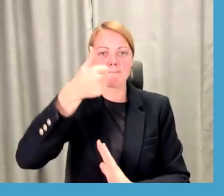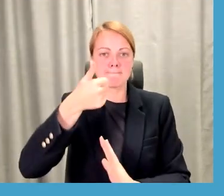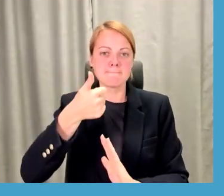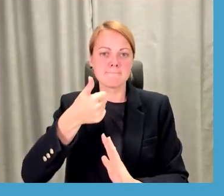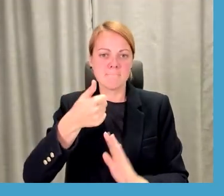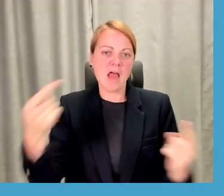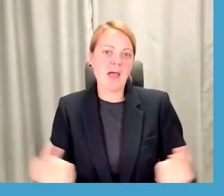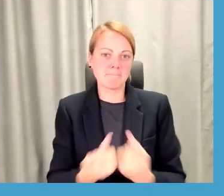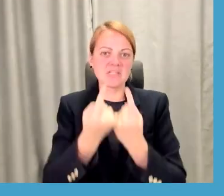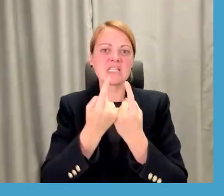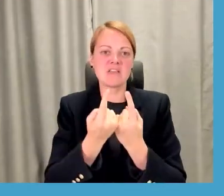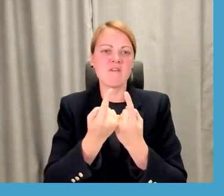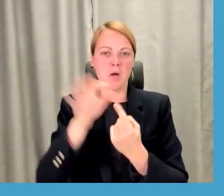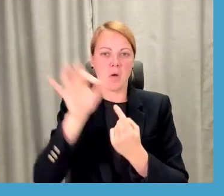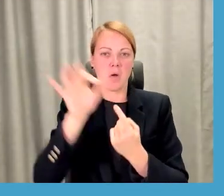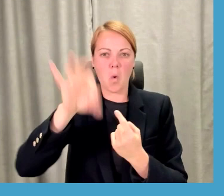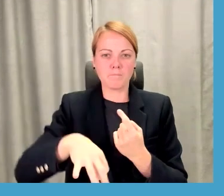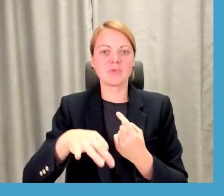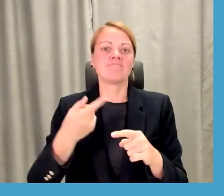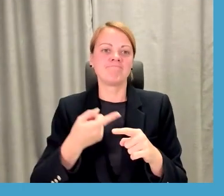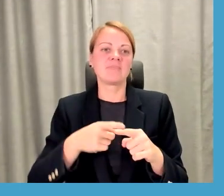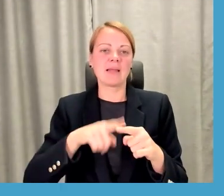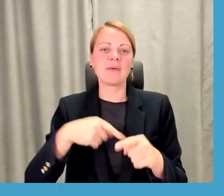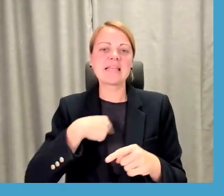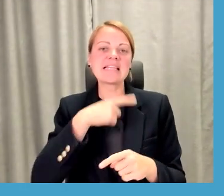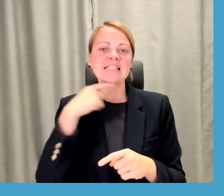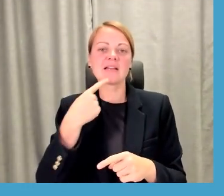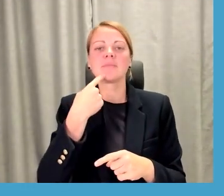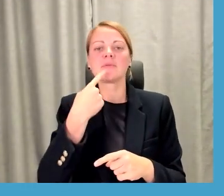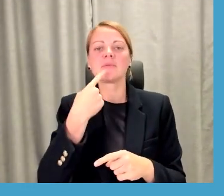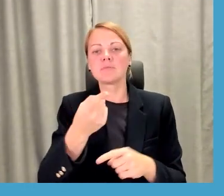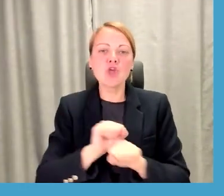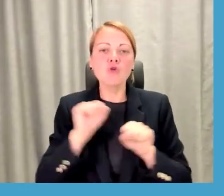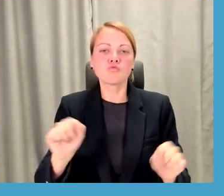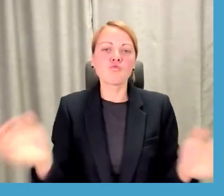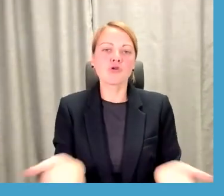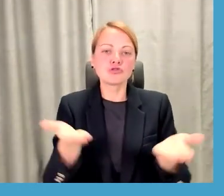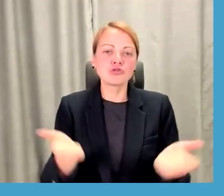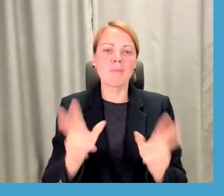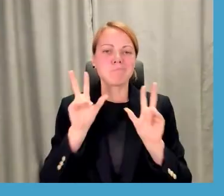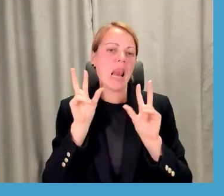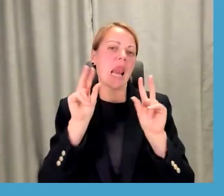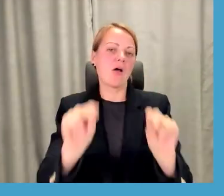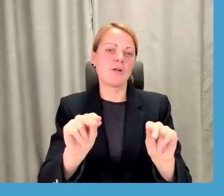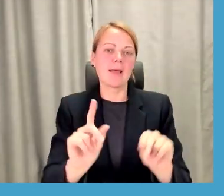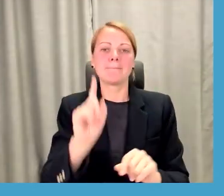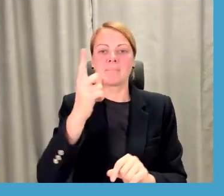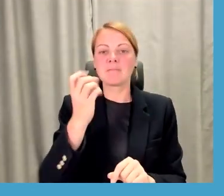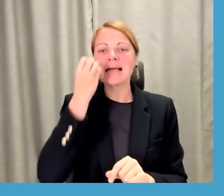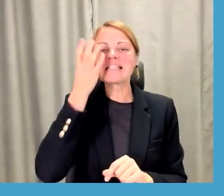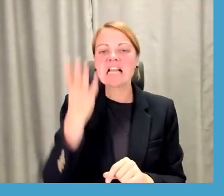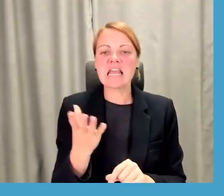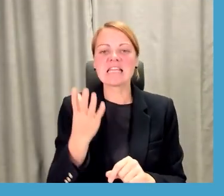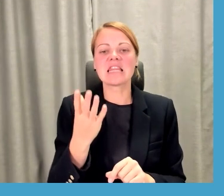adaptīvāk. Tāpēc, nu, es noteikti gribētu iedrošināt un paļauties uz to, ka pirmā izglītība